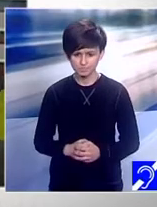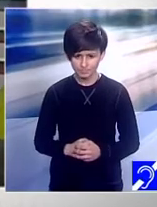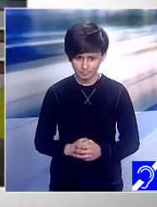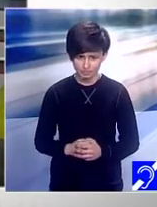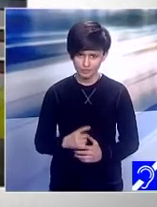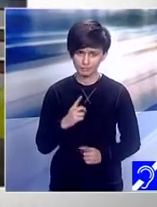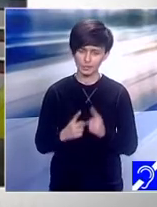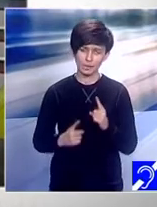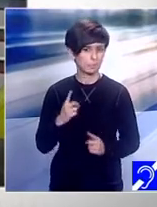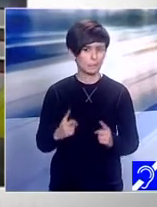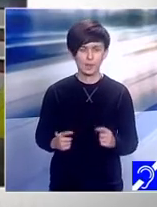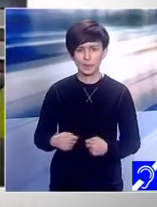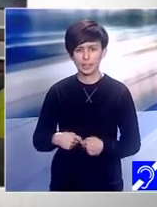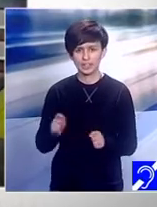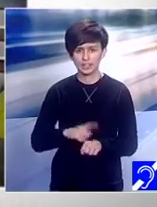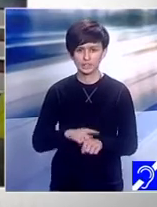foarte mult cu ei,